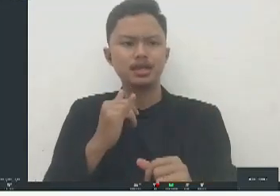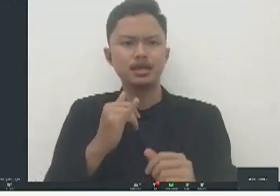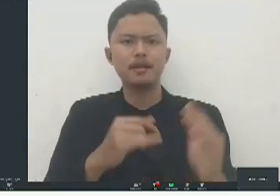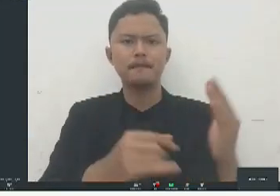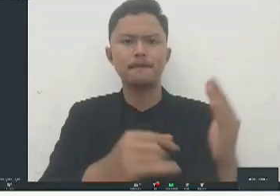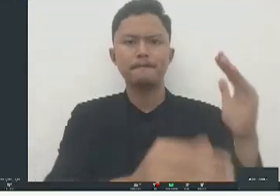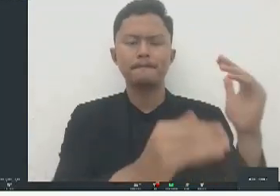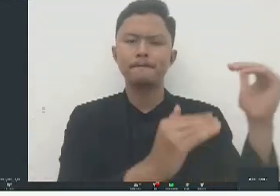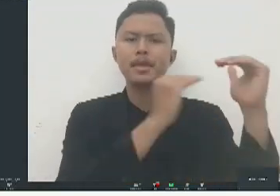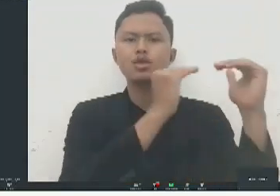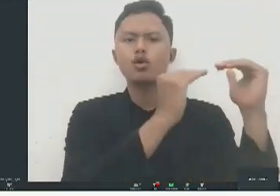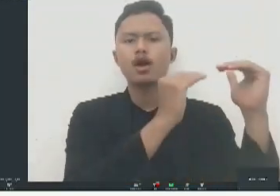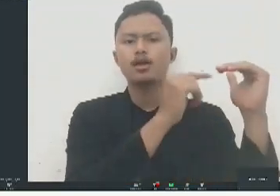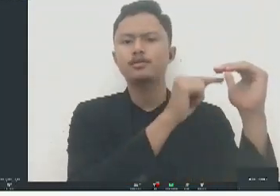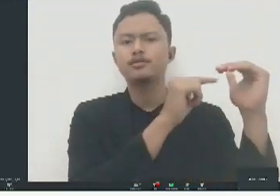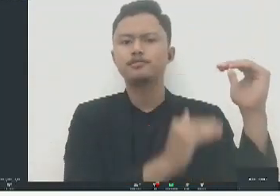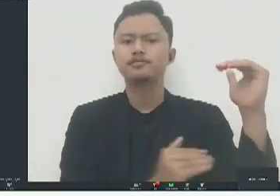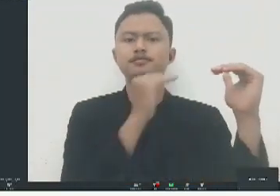semua